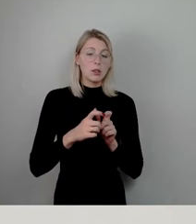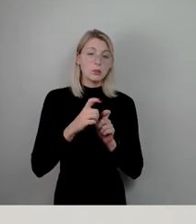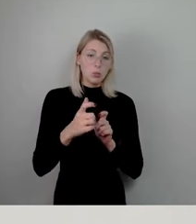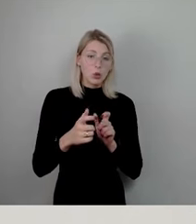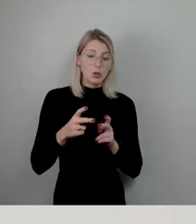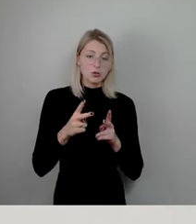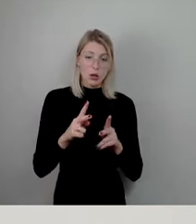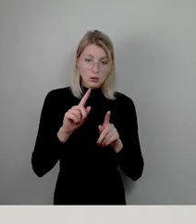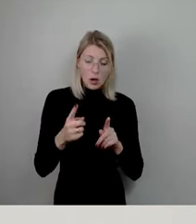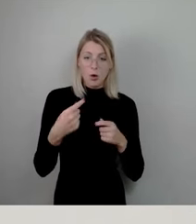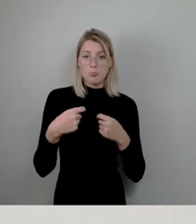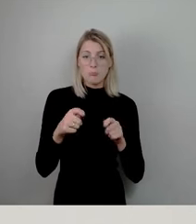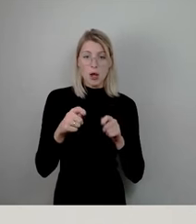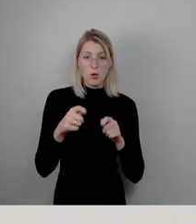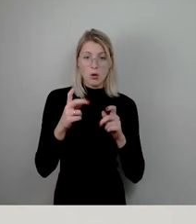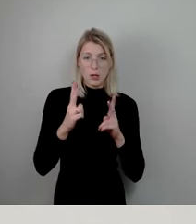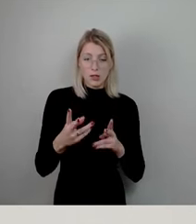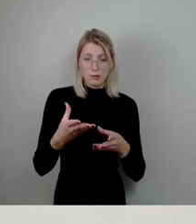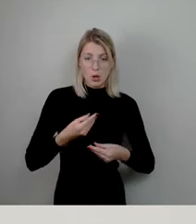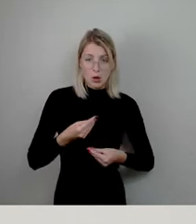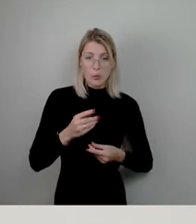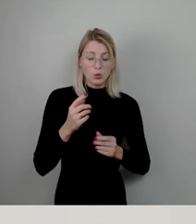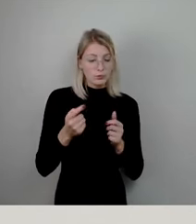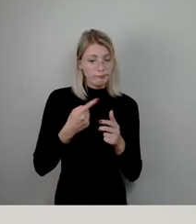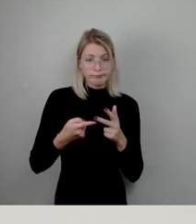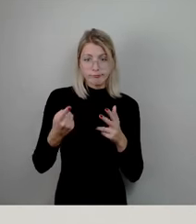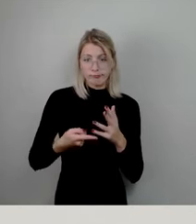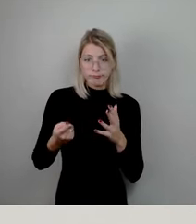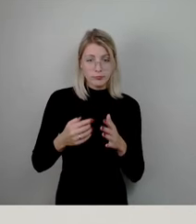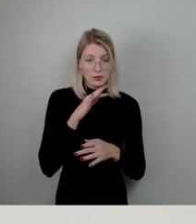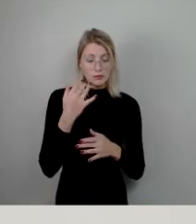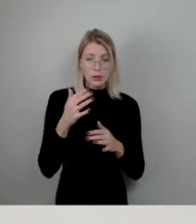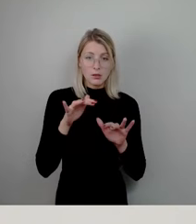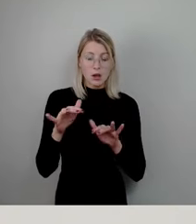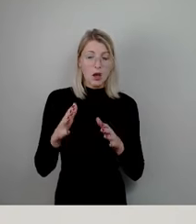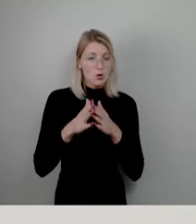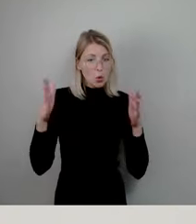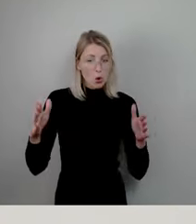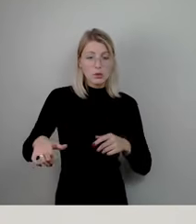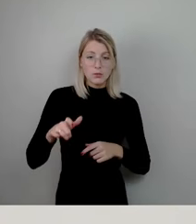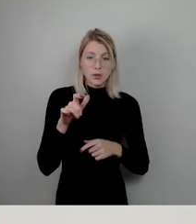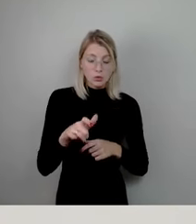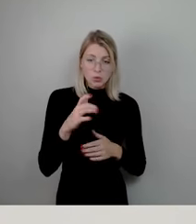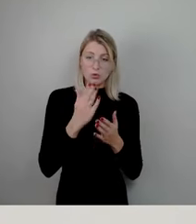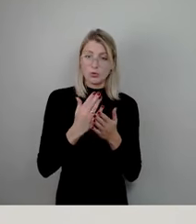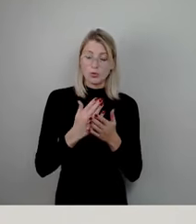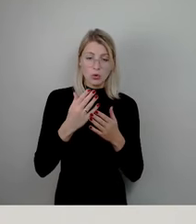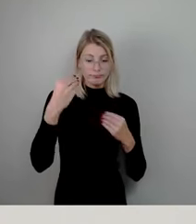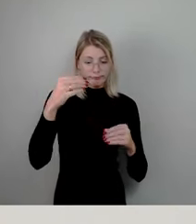Und, und, und. Es sind alle wesentlichen Großinvestitionen in die